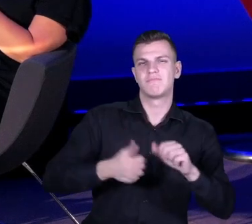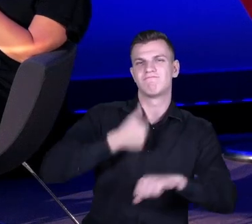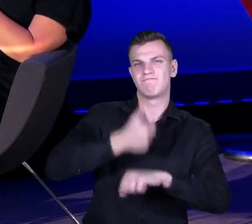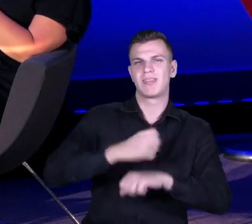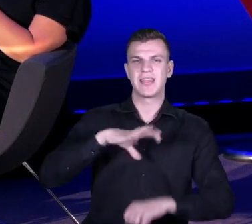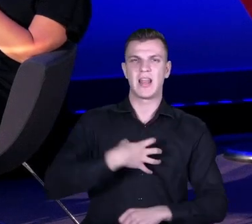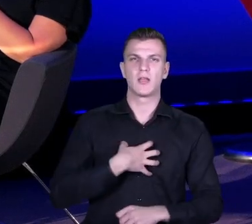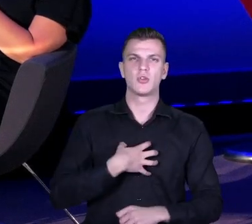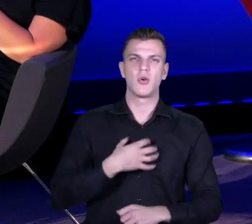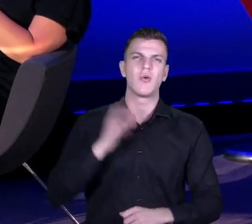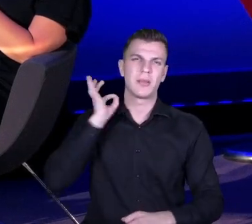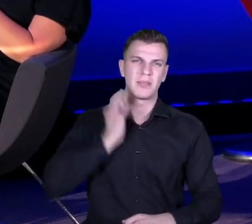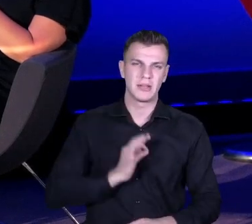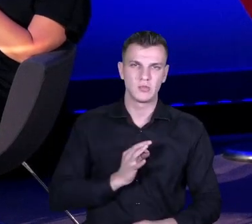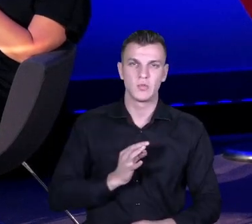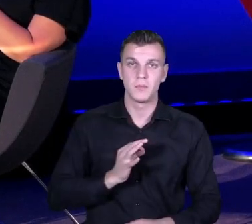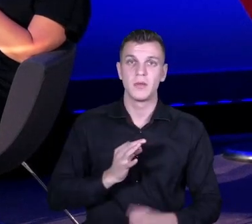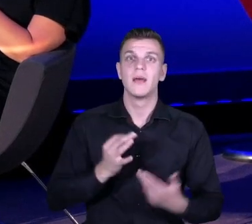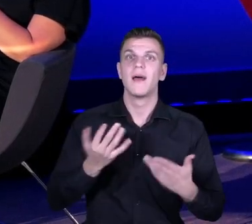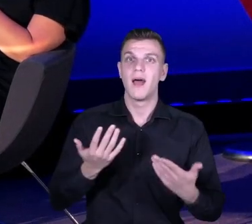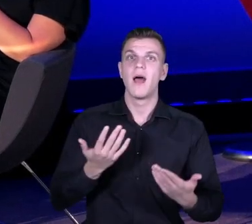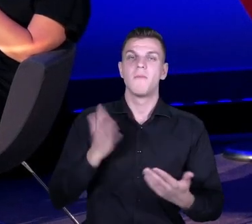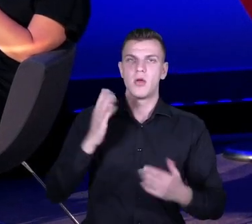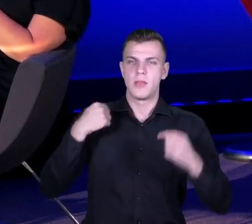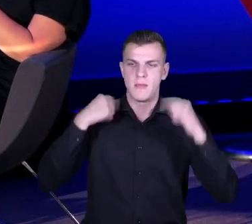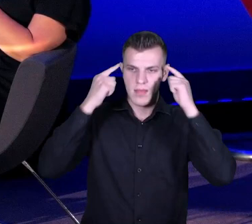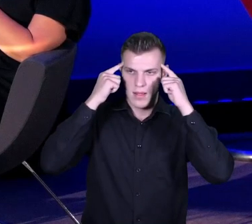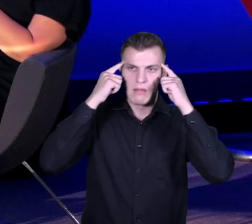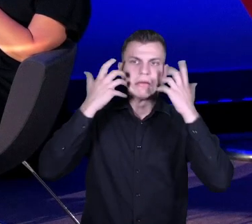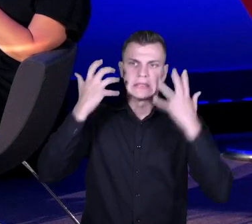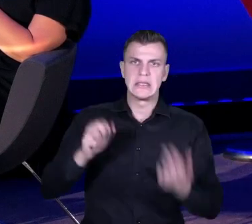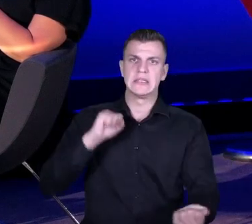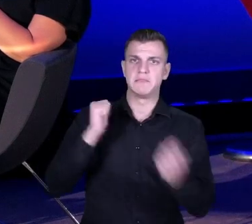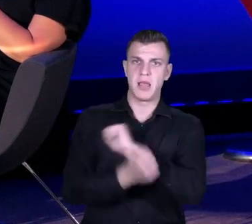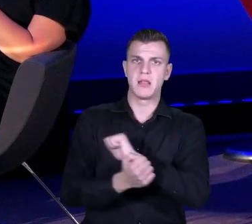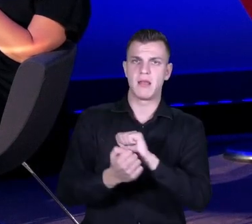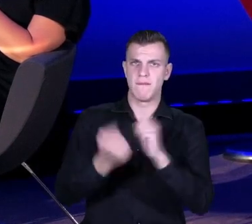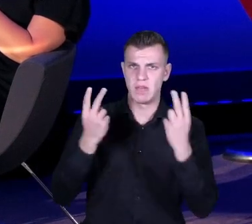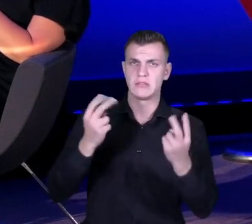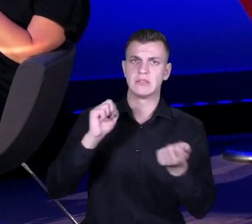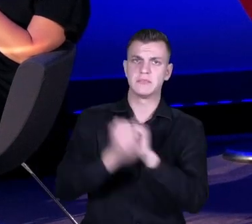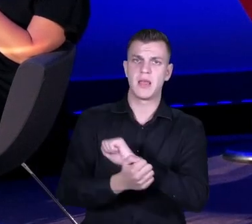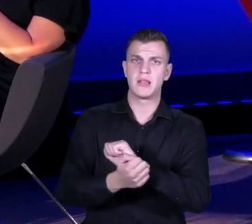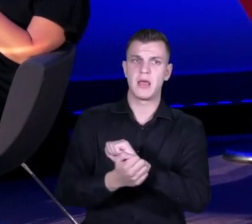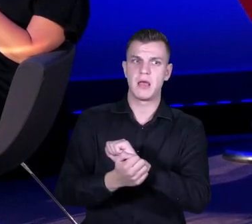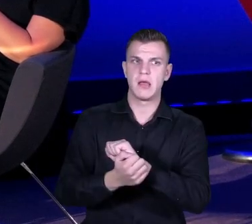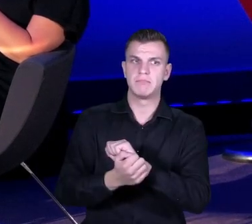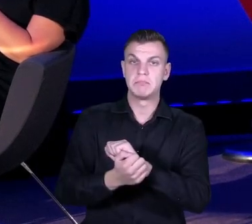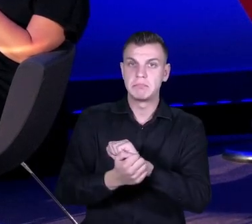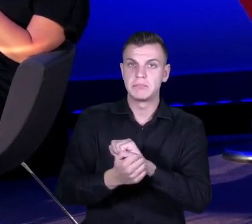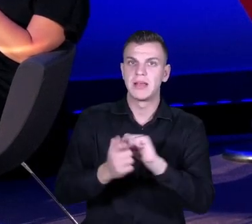przekonanie, że chcę zrobić coś ważnego, cokolwiek miałoby to oznaczać. Dwie takie pierwsze sytuacje.